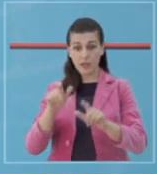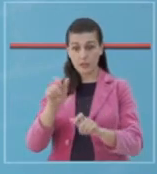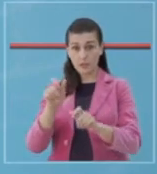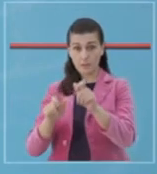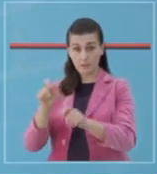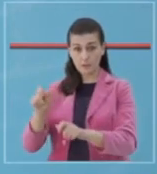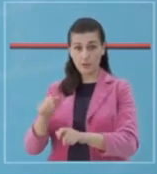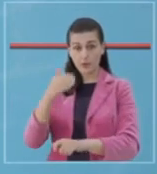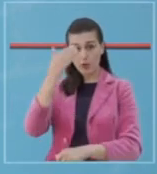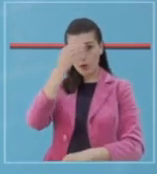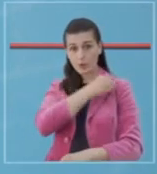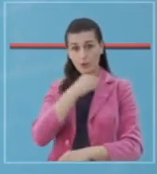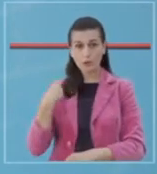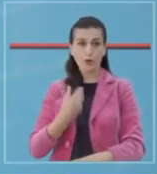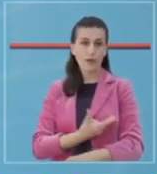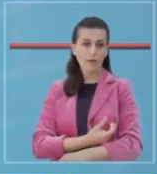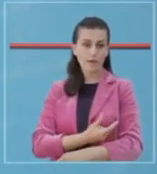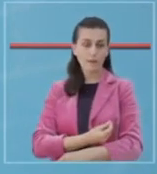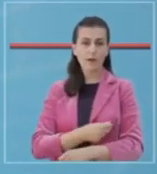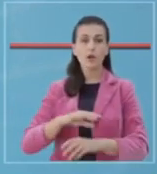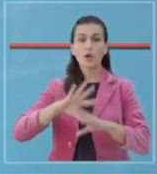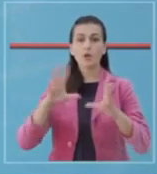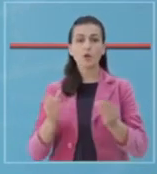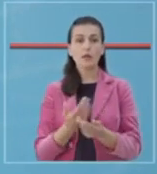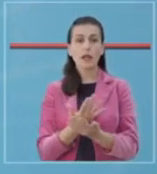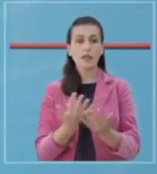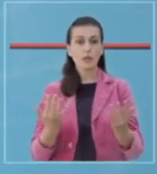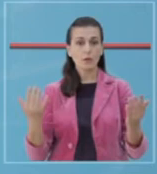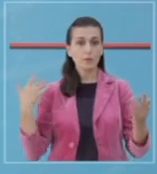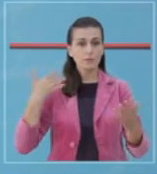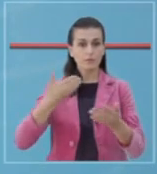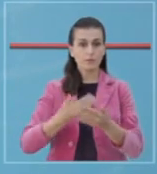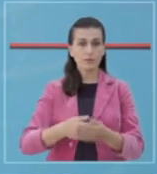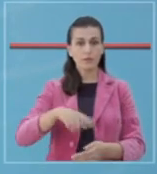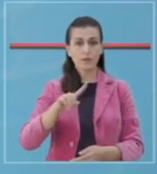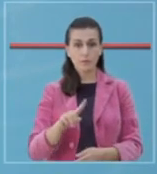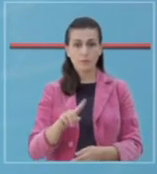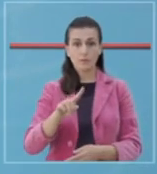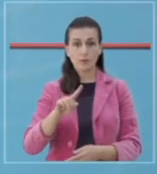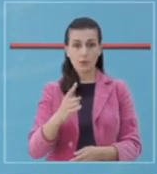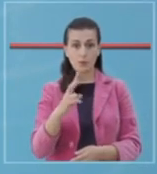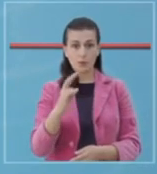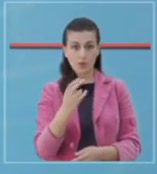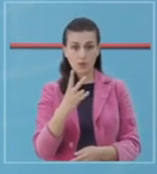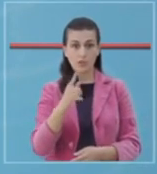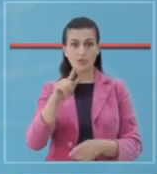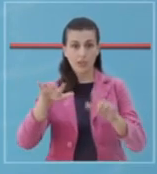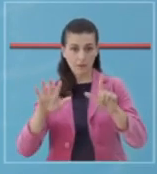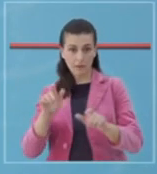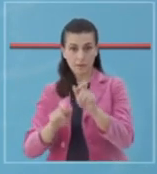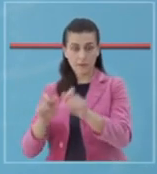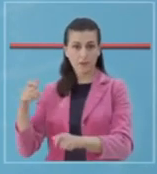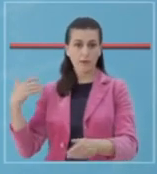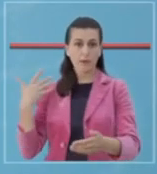infermjer, duke e quar numërinet të shëruarve në 1217 që nga filimi i epidemis.